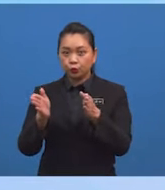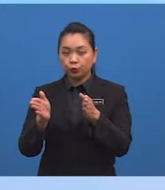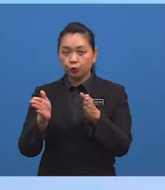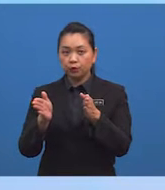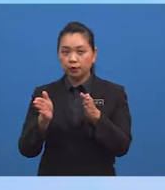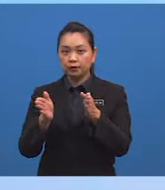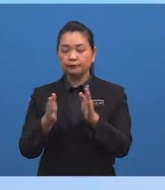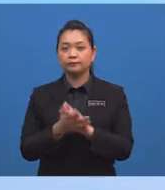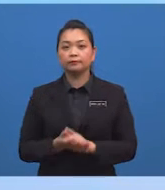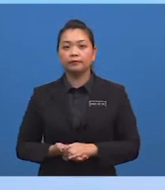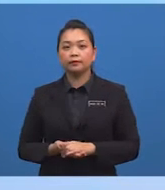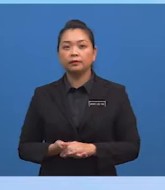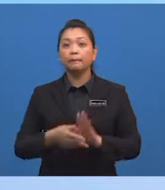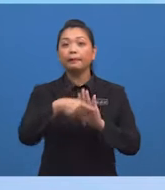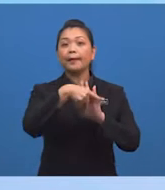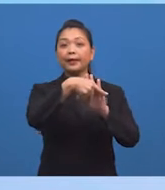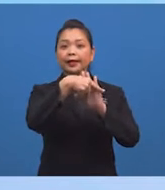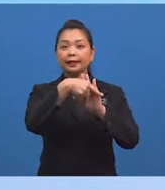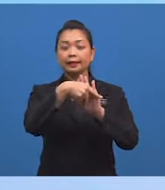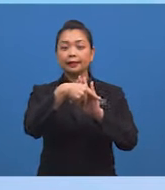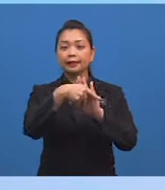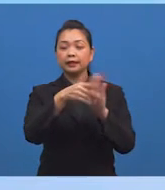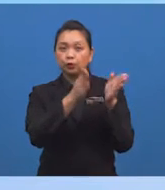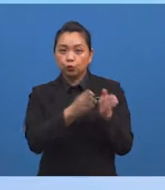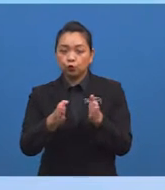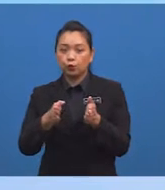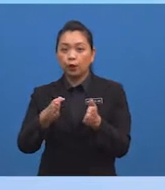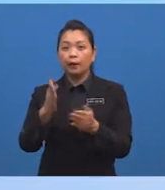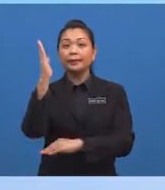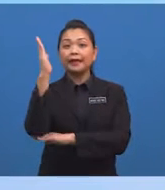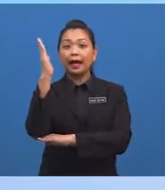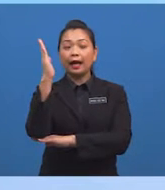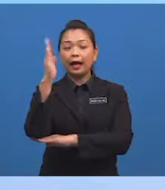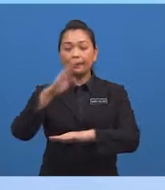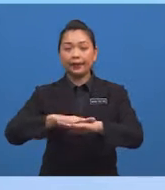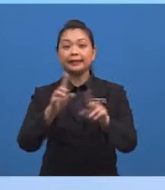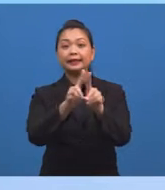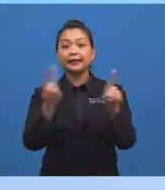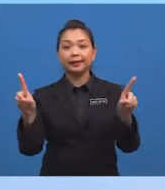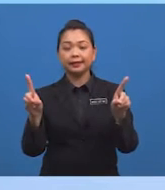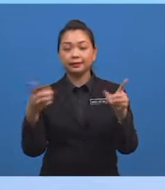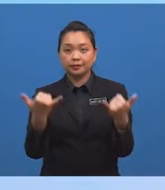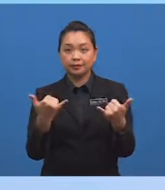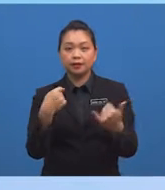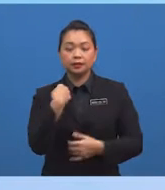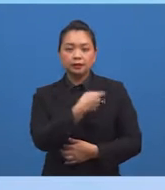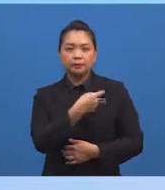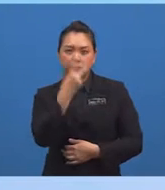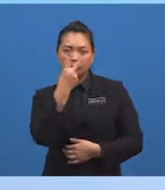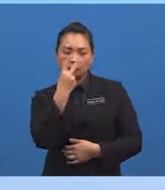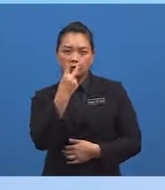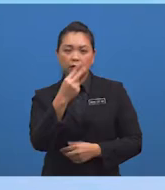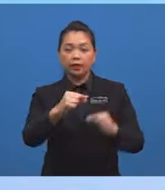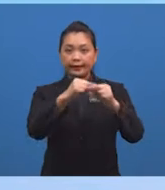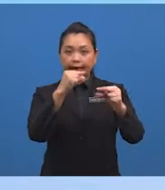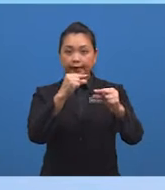pameran yang disusun secara menegak pada suatu dinding Sekarang, kita hendak tentukan sama